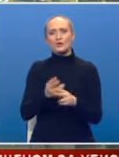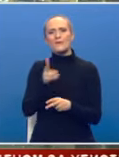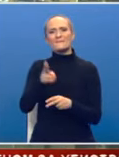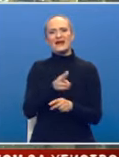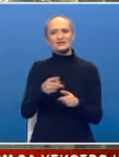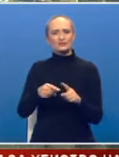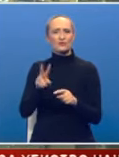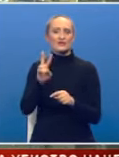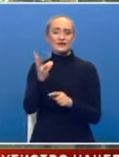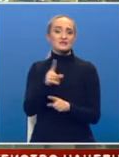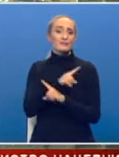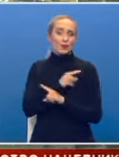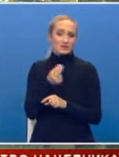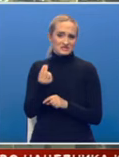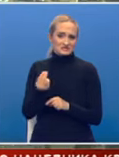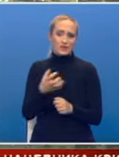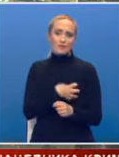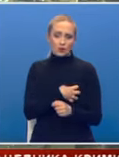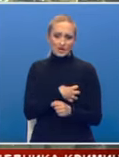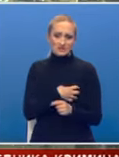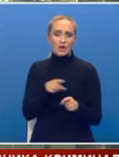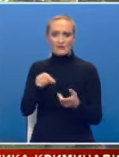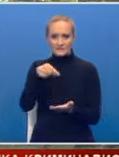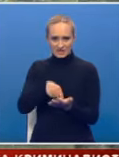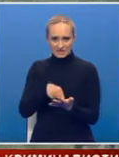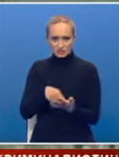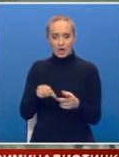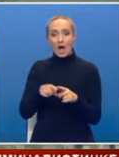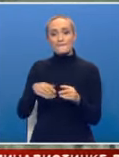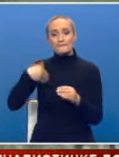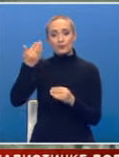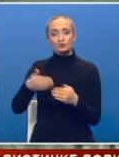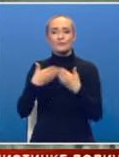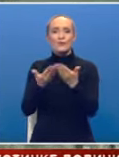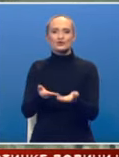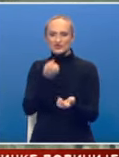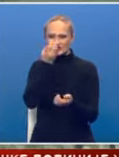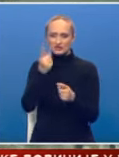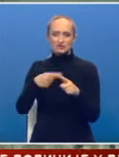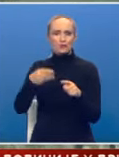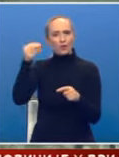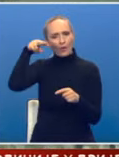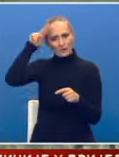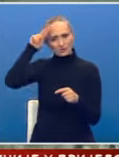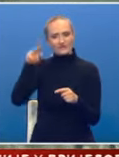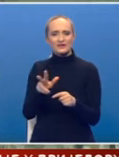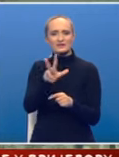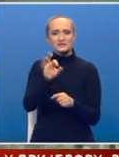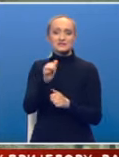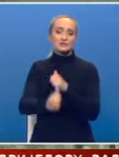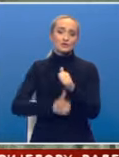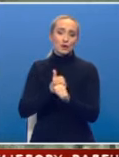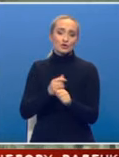parastos za 12 poginulih srpskih boraca iz ovog mjesta, a potom položeno cvijeće povodom obilježavanja 30